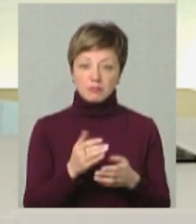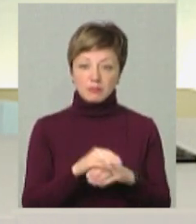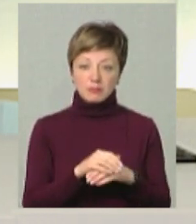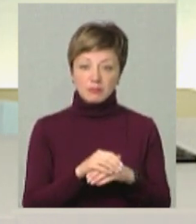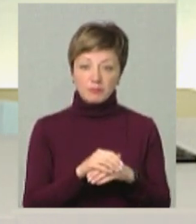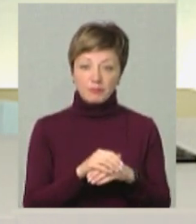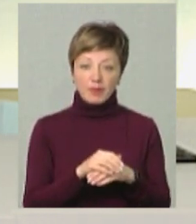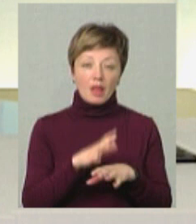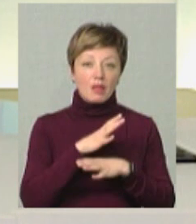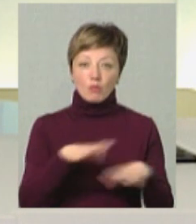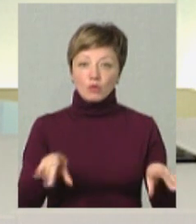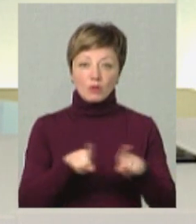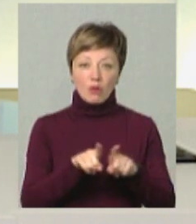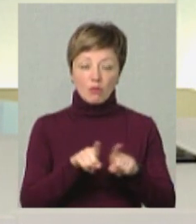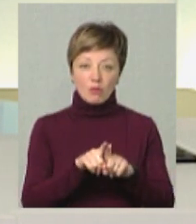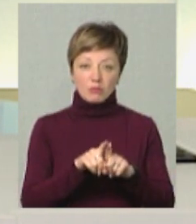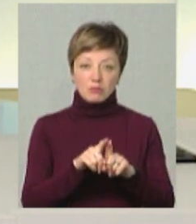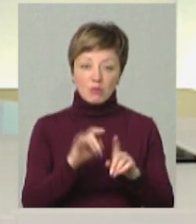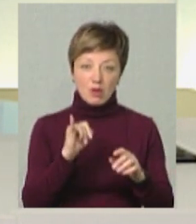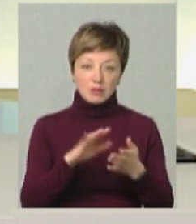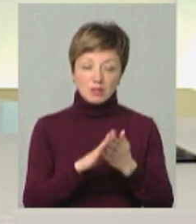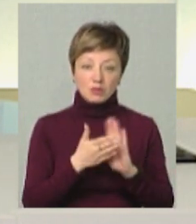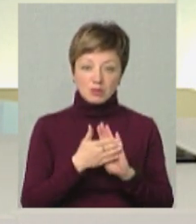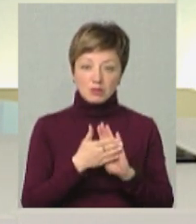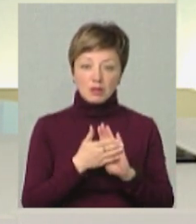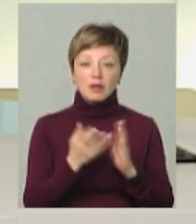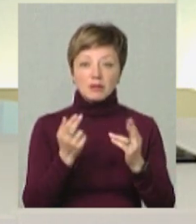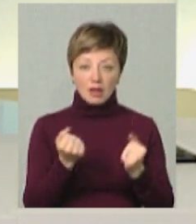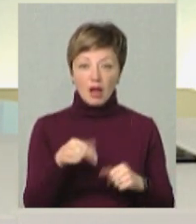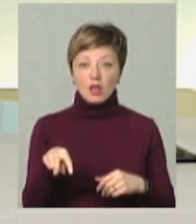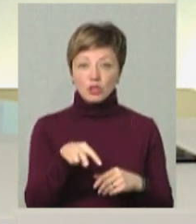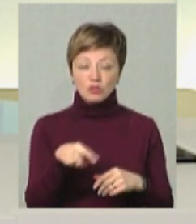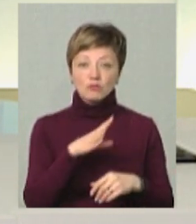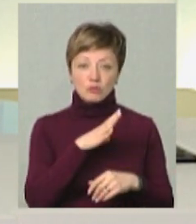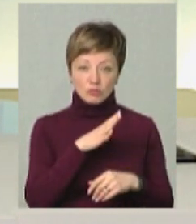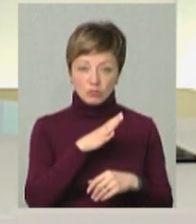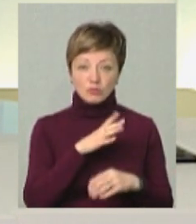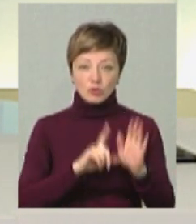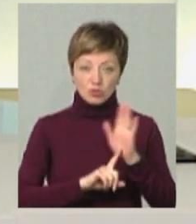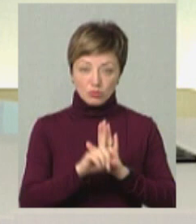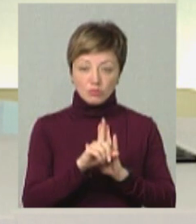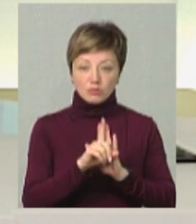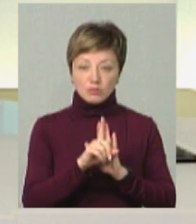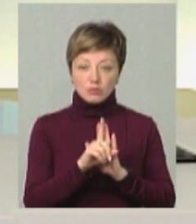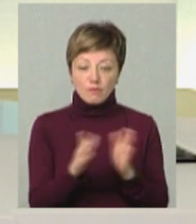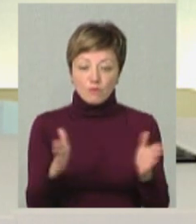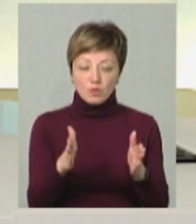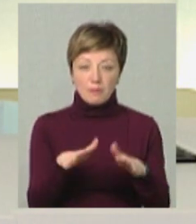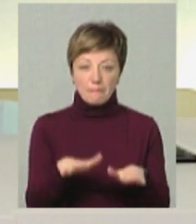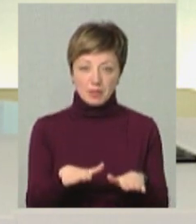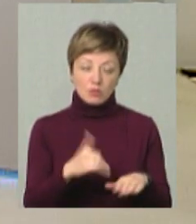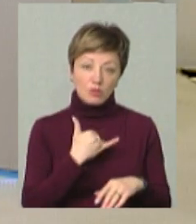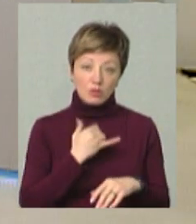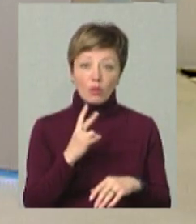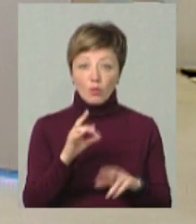ну, не було такого якогось негатива, якби, да, Летичів, якби, саме у початку був такою, якби, знаєте, вузьке місце в нас, якби,